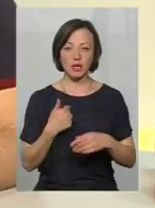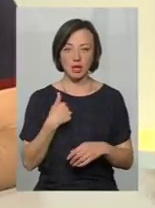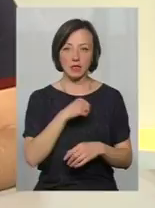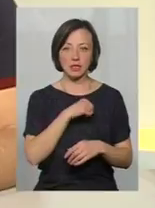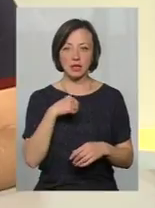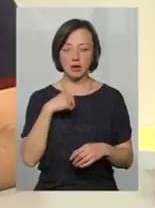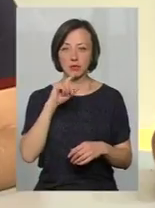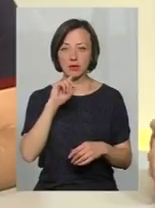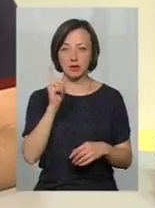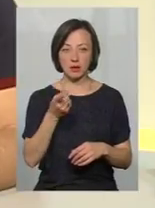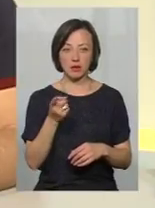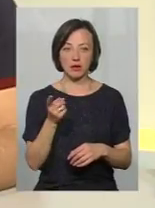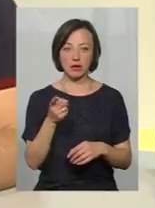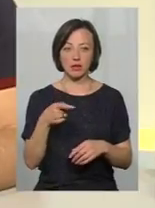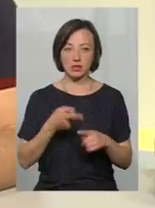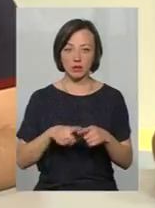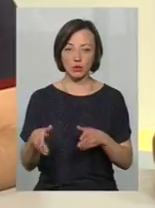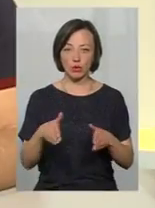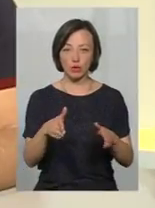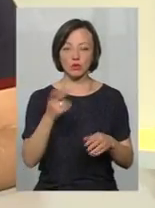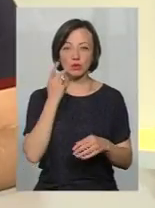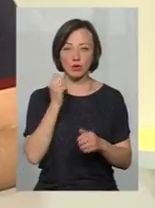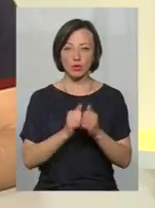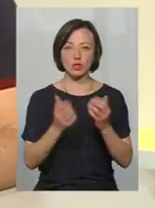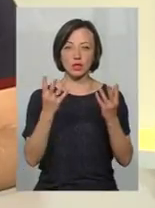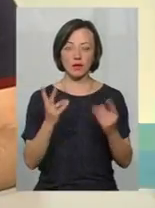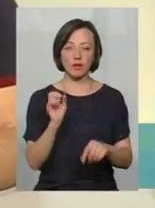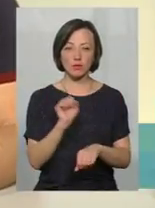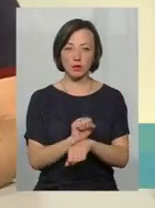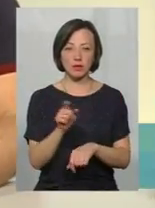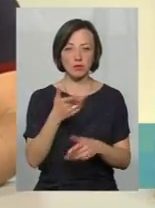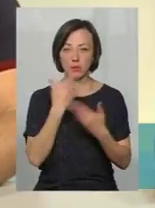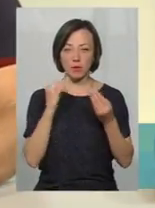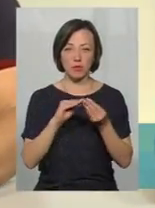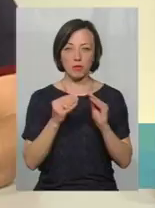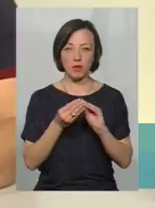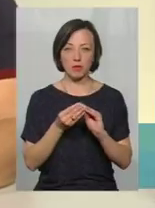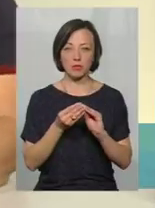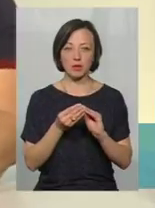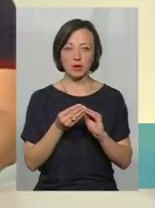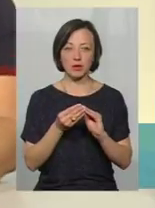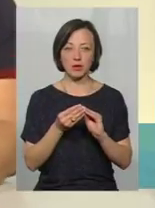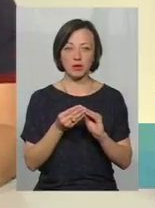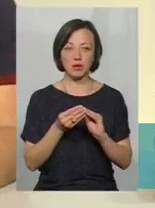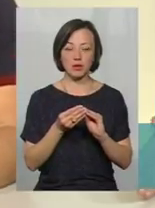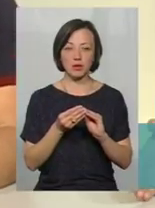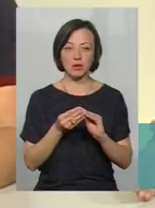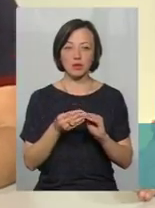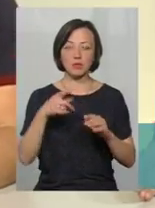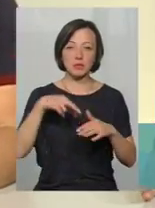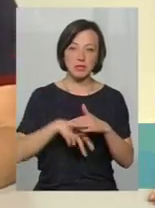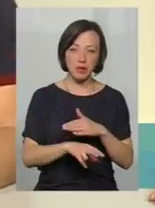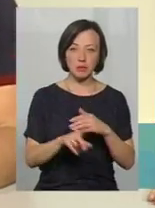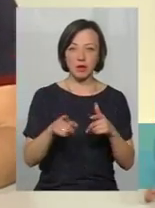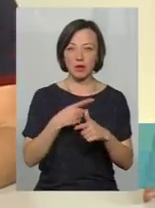майже рік ходив тою дорогою, кожен раз, кожен день на зупинку, і там немає проблеми перейти через нарегульований пішохідний перехід, так само, як через